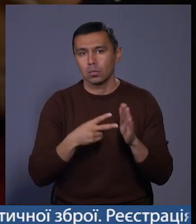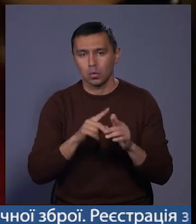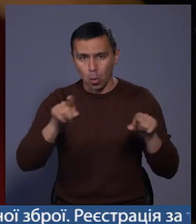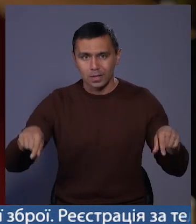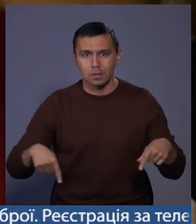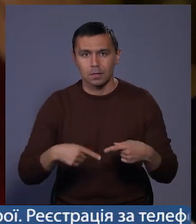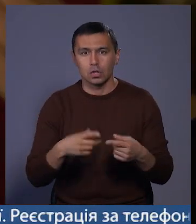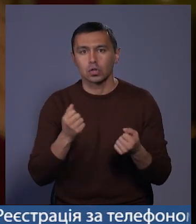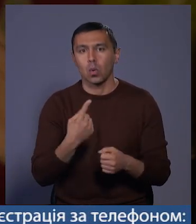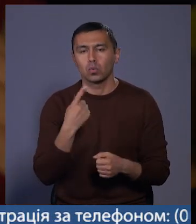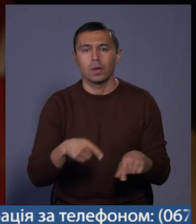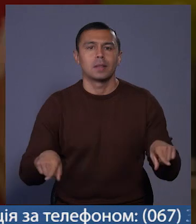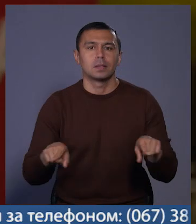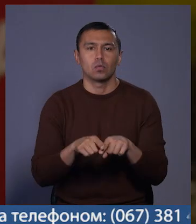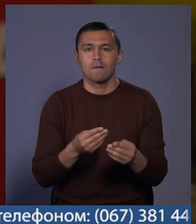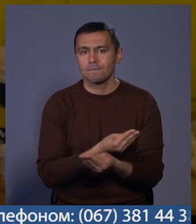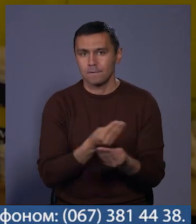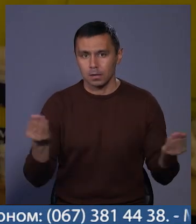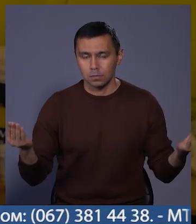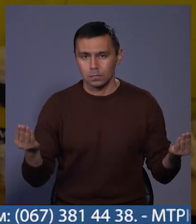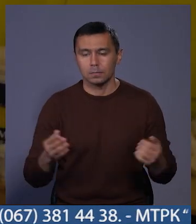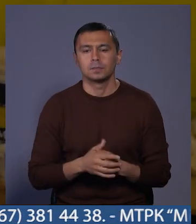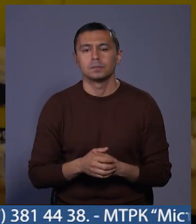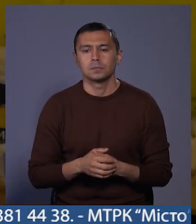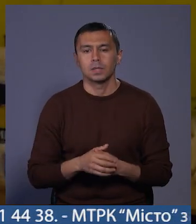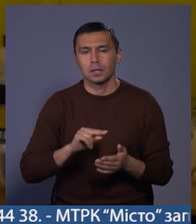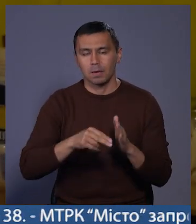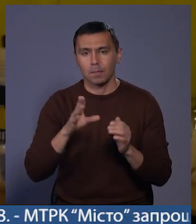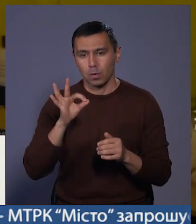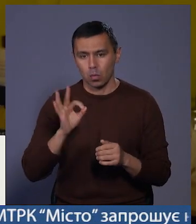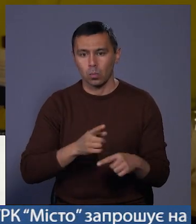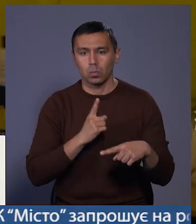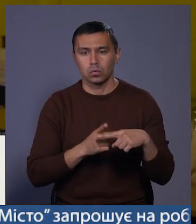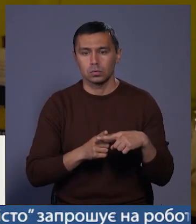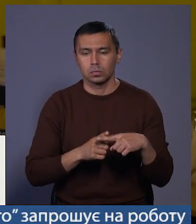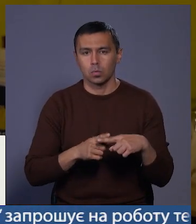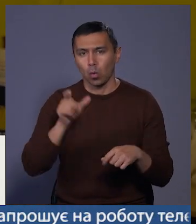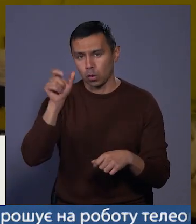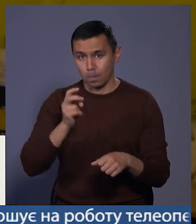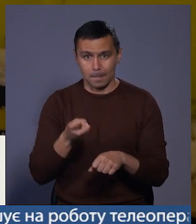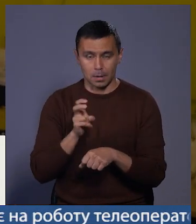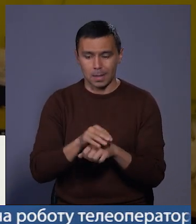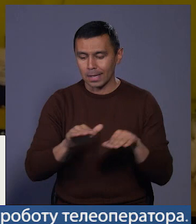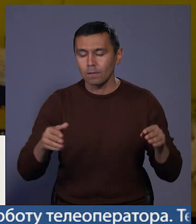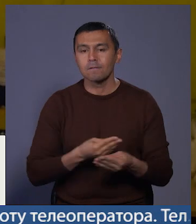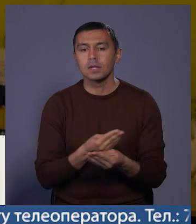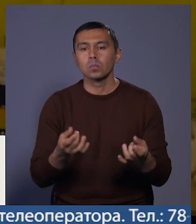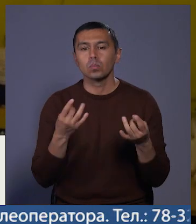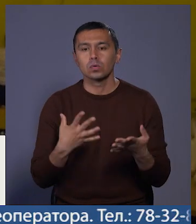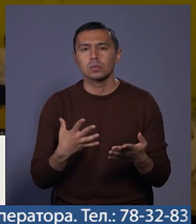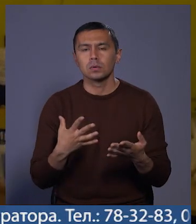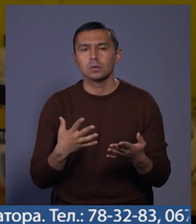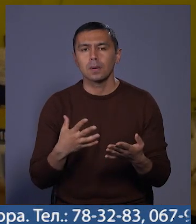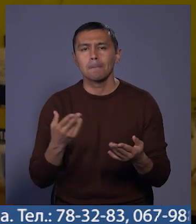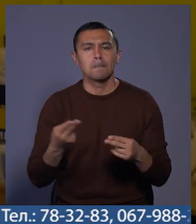організувати ще одну таку ж видачу. «Справка ВПУ і наліччя людина, щоб прийшов. На діточок видаємо просто по справці